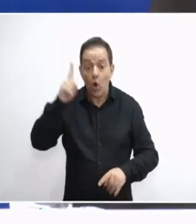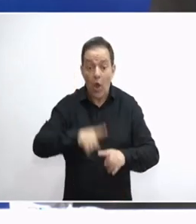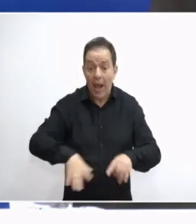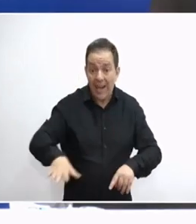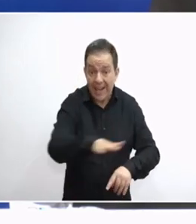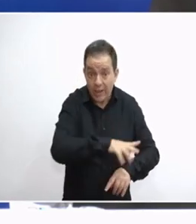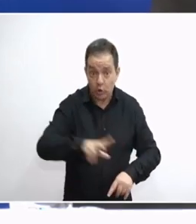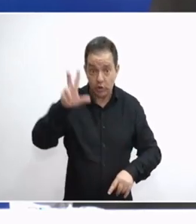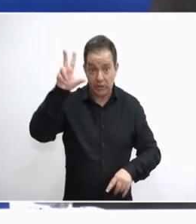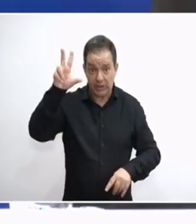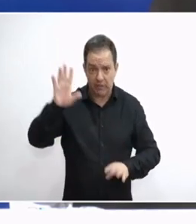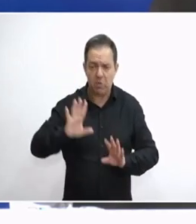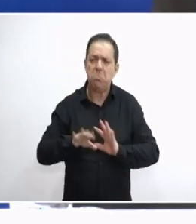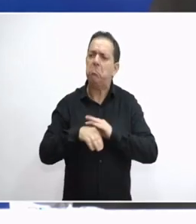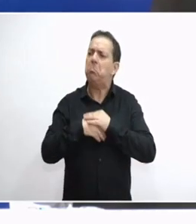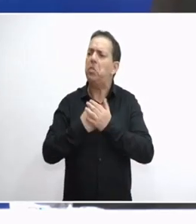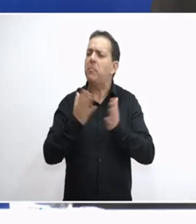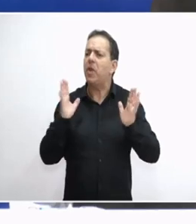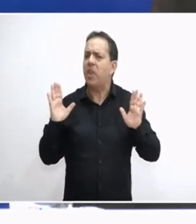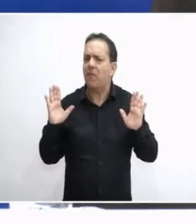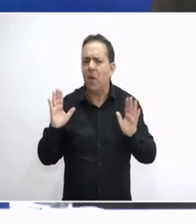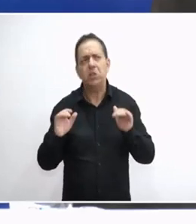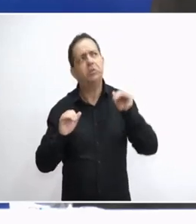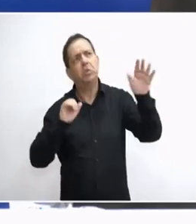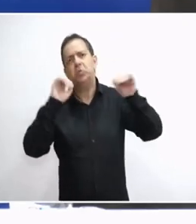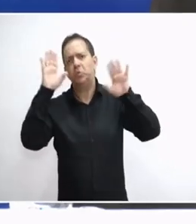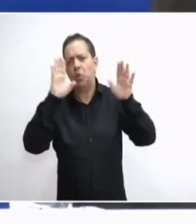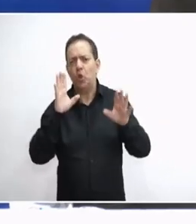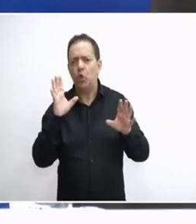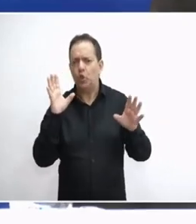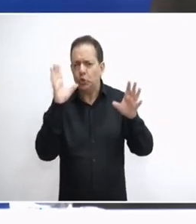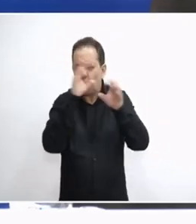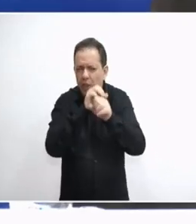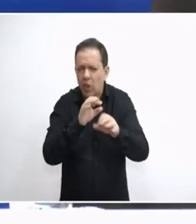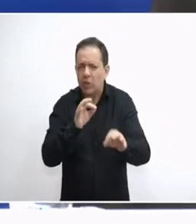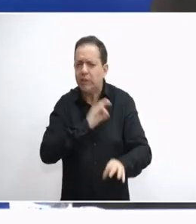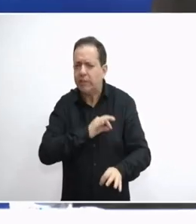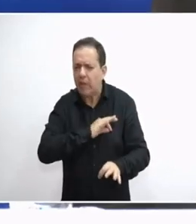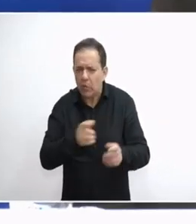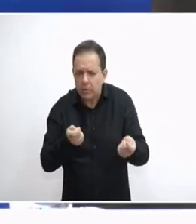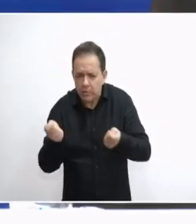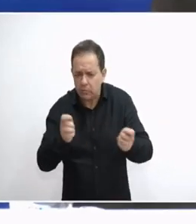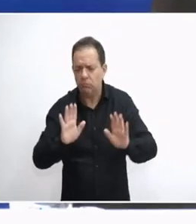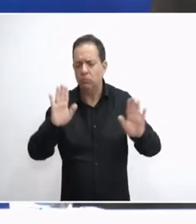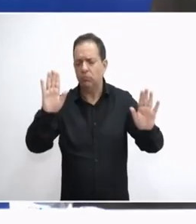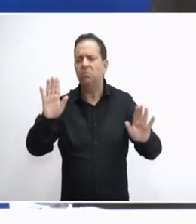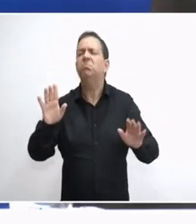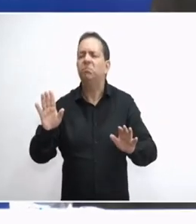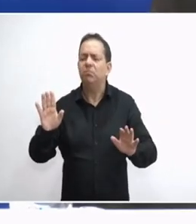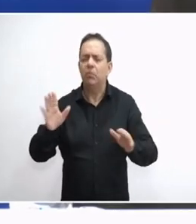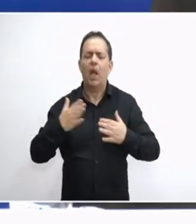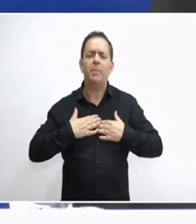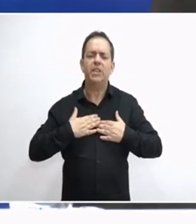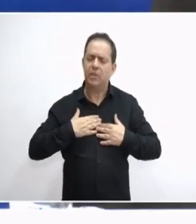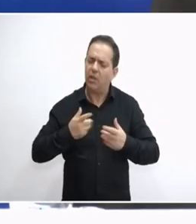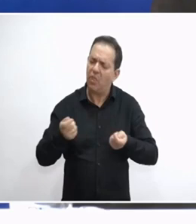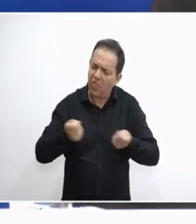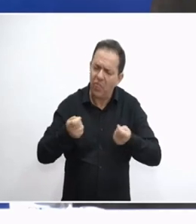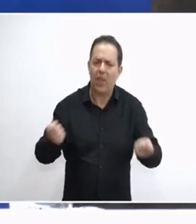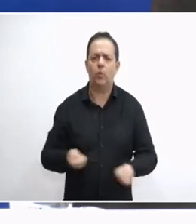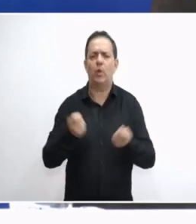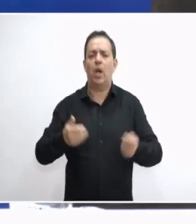δεν θα μιλήσουν αν είναι αλλογεννίες ή εκτελούν συμφέροντα σκοτεινά. Όμως κανένας άλλος δεν μπορεί μόνο εμείς. Και αυτό προέχει στον πλανήδη να κατωνήσουν όλοι